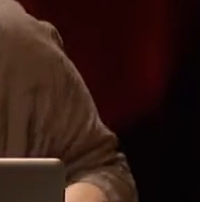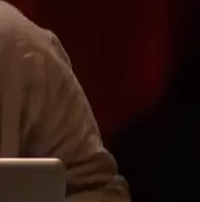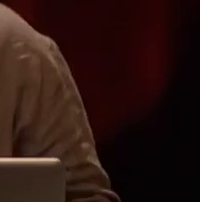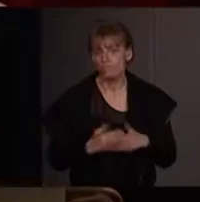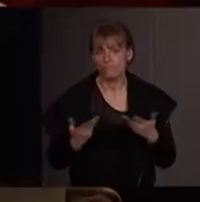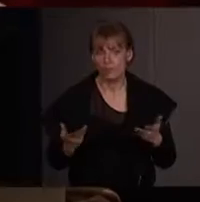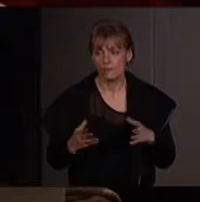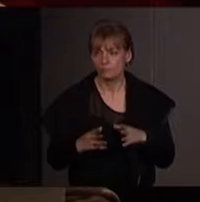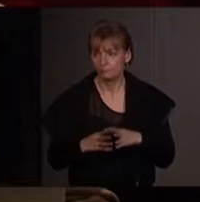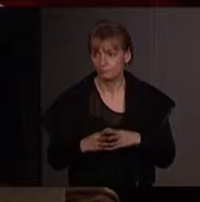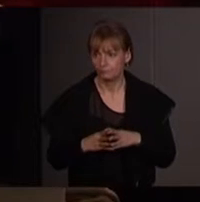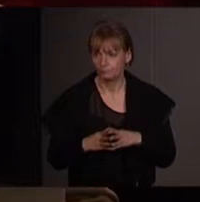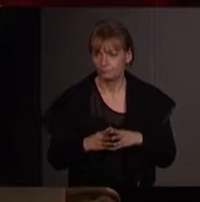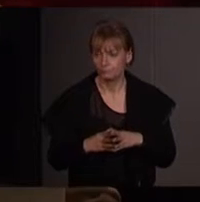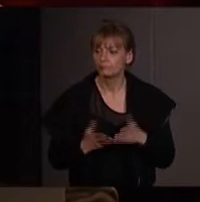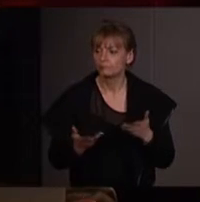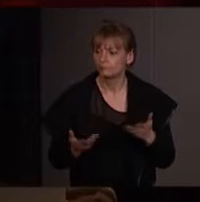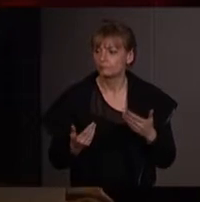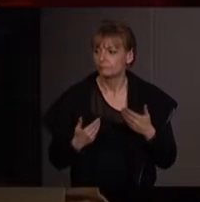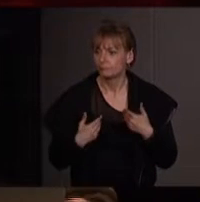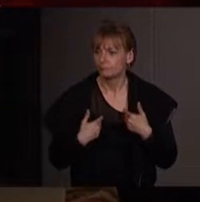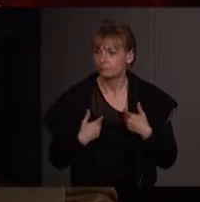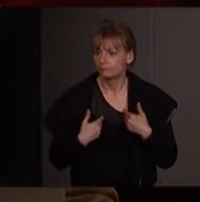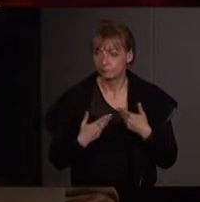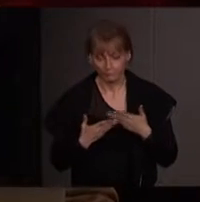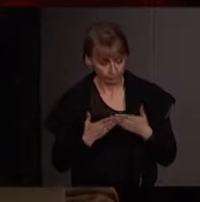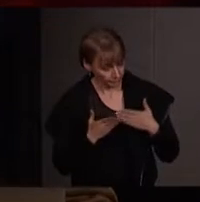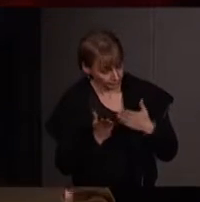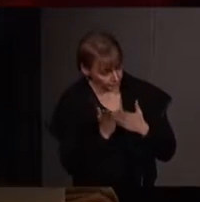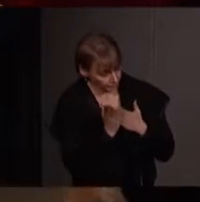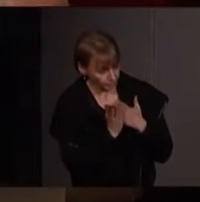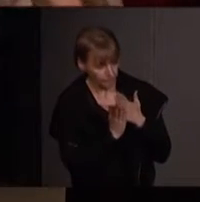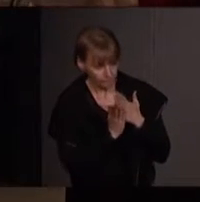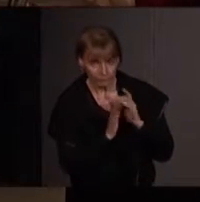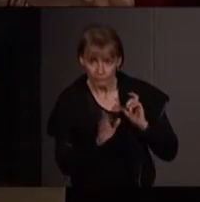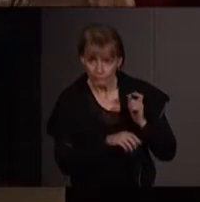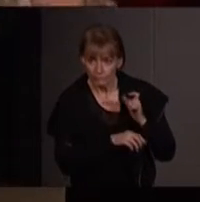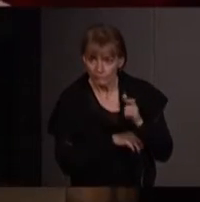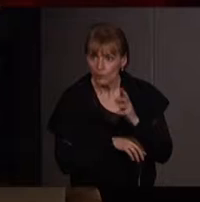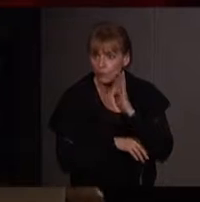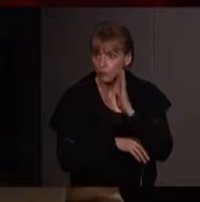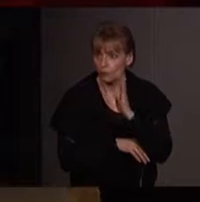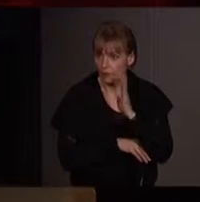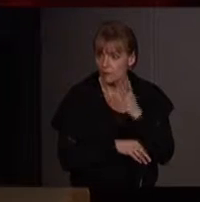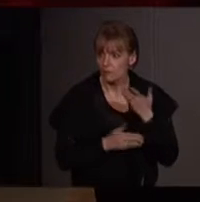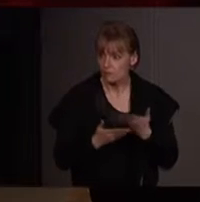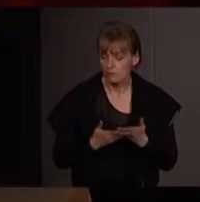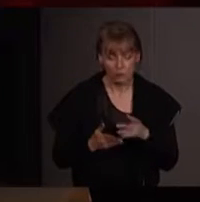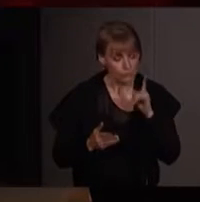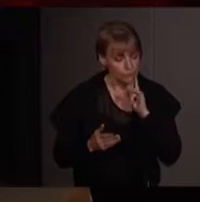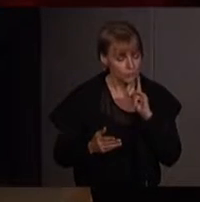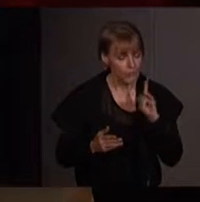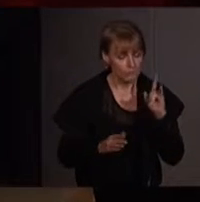Voilà, donc nous reprenons le fil d'une part qui est cette suite de conférences que Émilie Hache a conçue